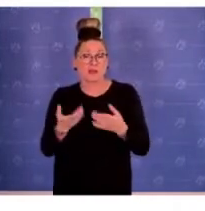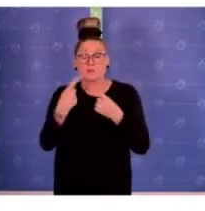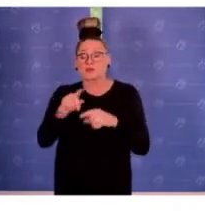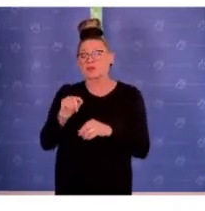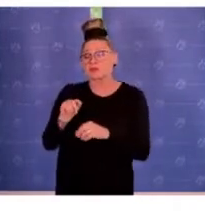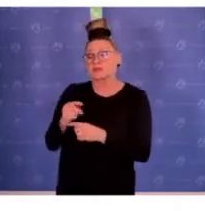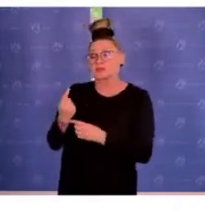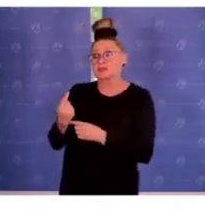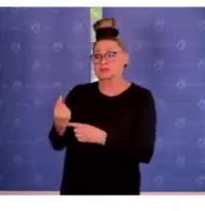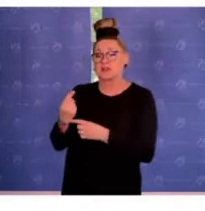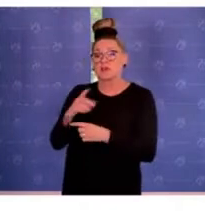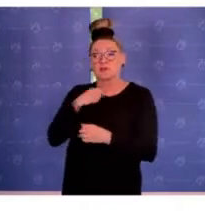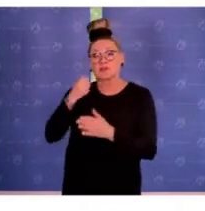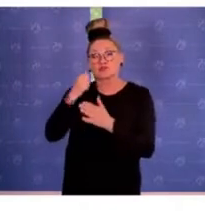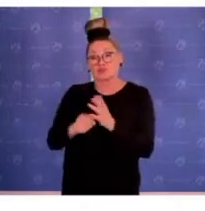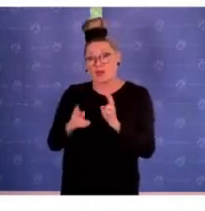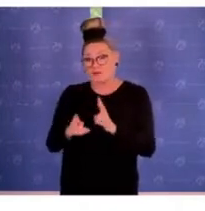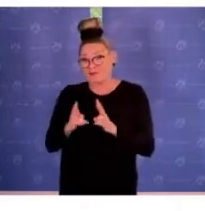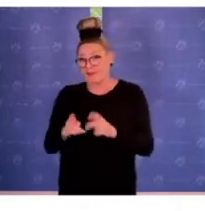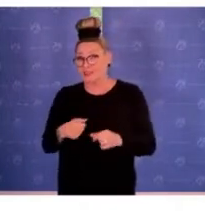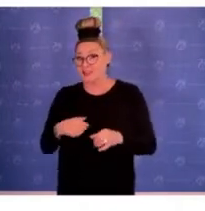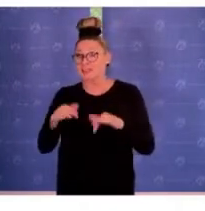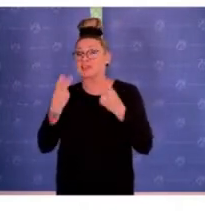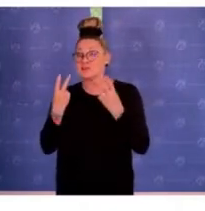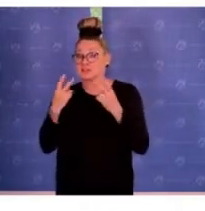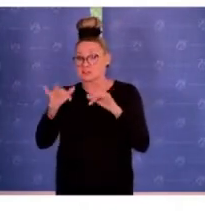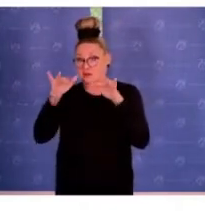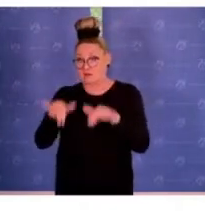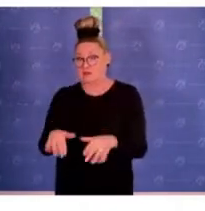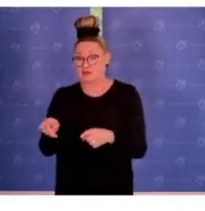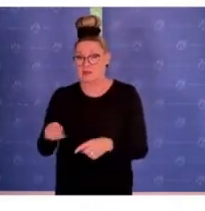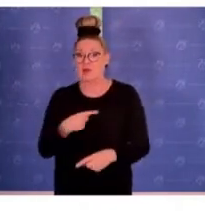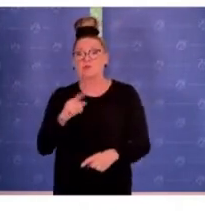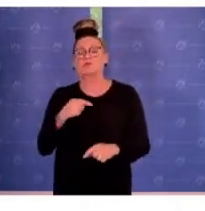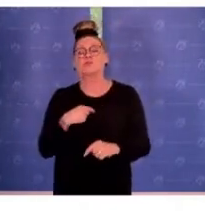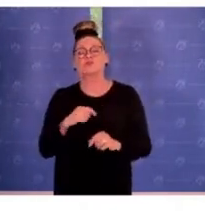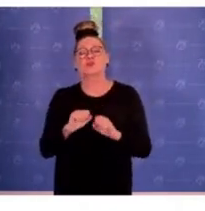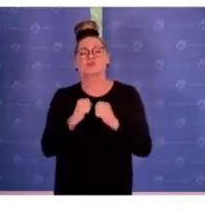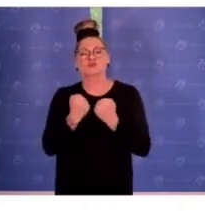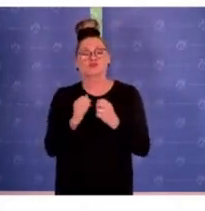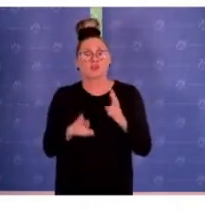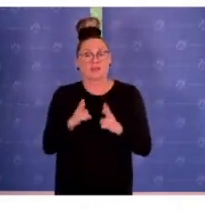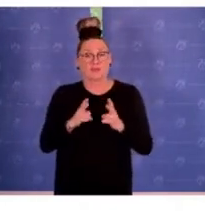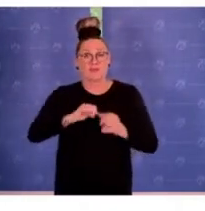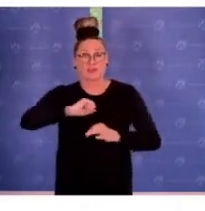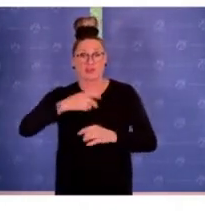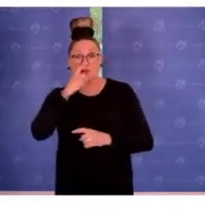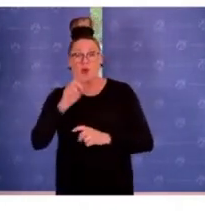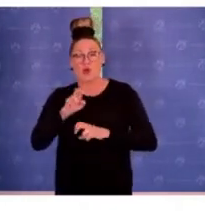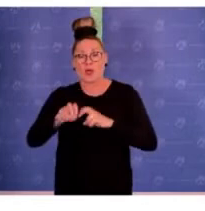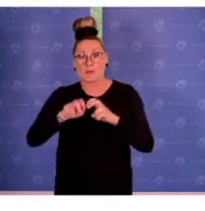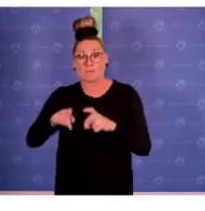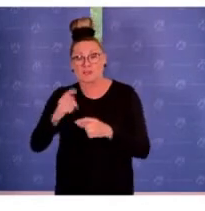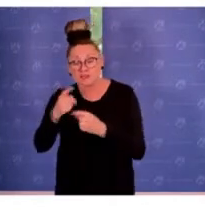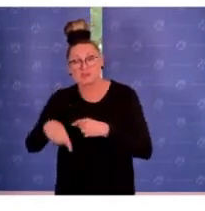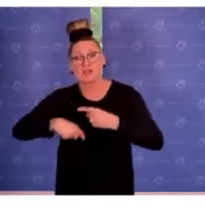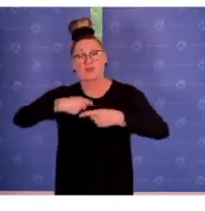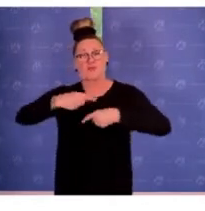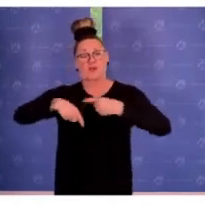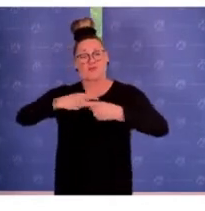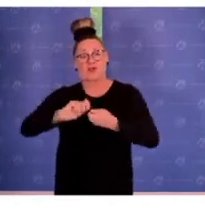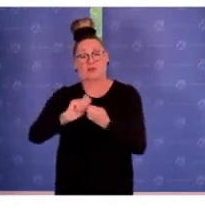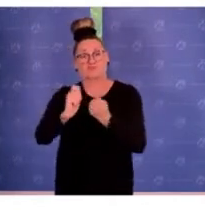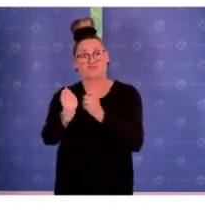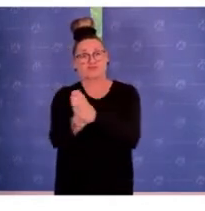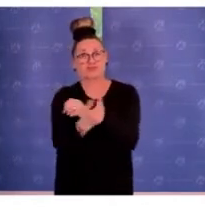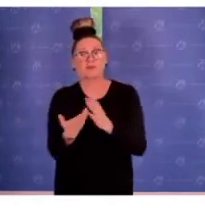ausgegangen wird, dass die strafrechtliche Relevanz vorhanden ist. Und die Staatsanwaltschaft führt dann aus diesen Ermittlungen entsprechend Verfahren. Das